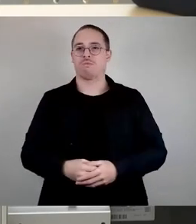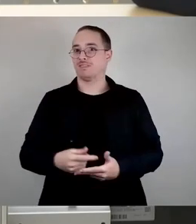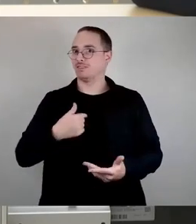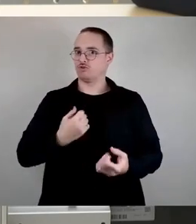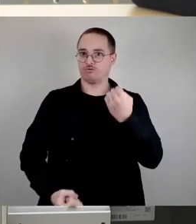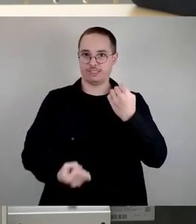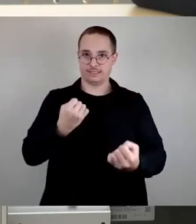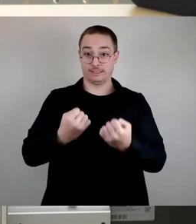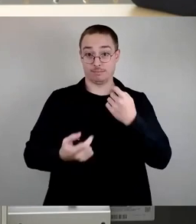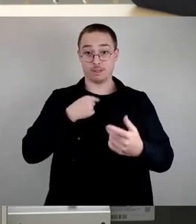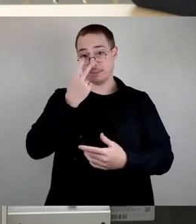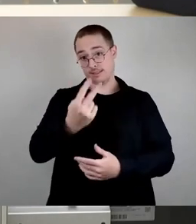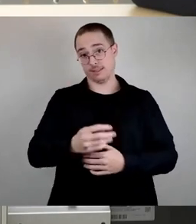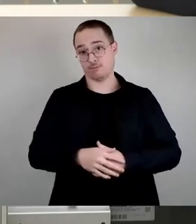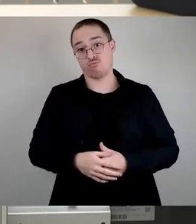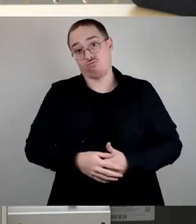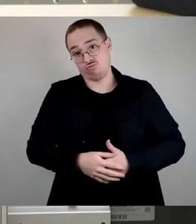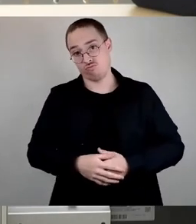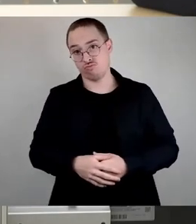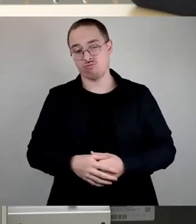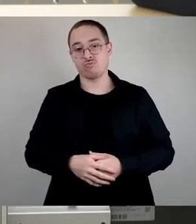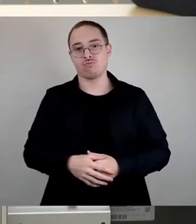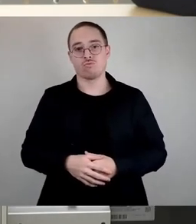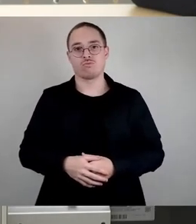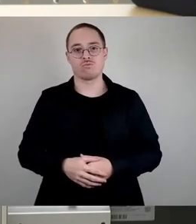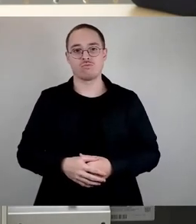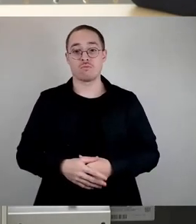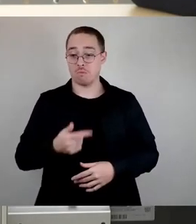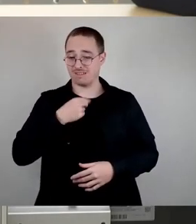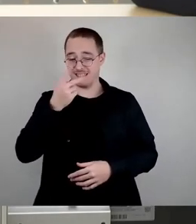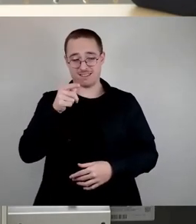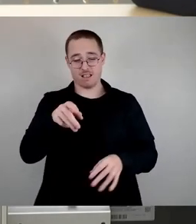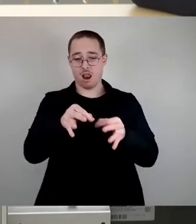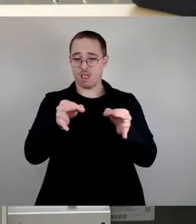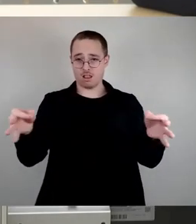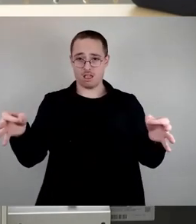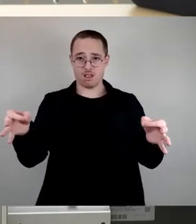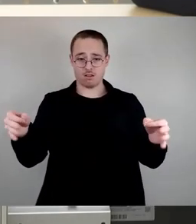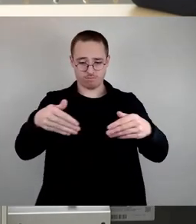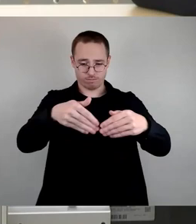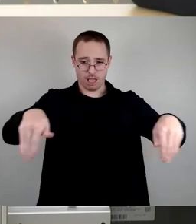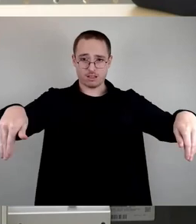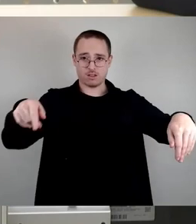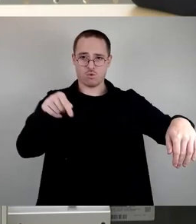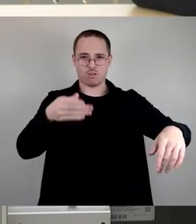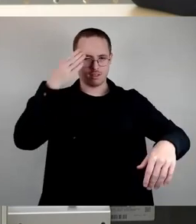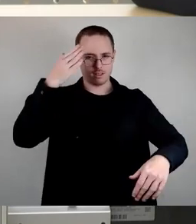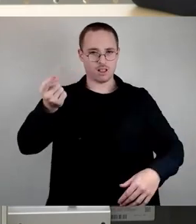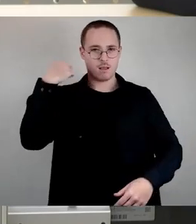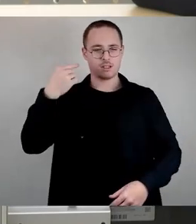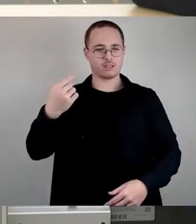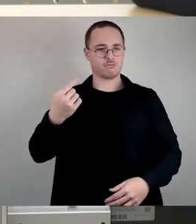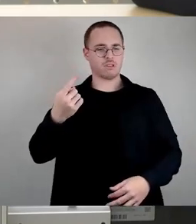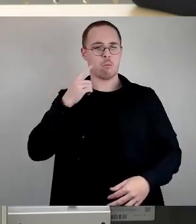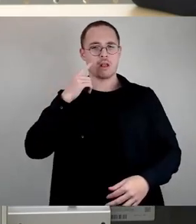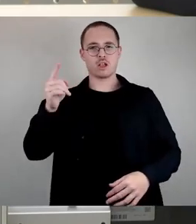Linie seit dieser Debatte, als wir mit der Asylvorlage hier diskutiert haben, wann war das, kurz vor den Sommerferien, im Juni, glaube